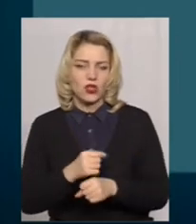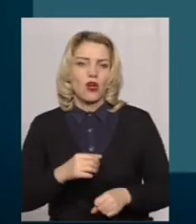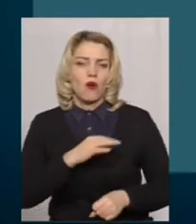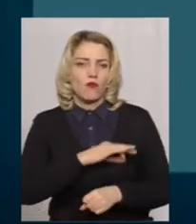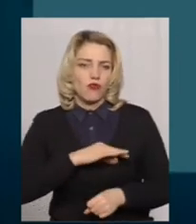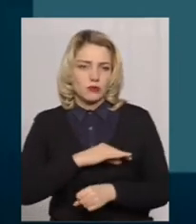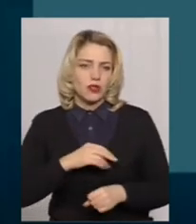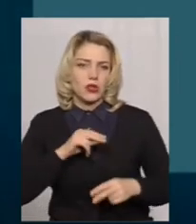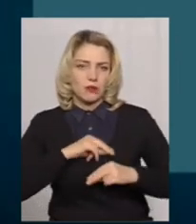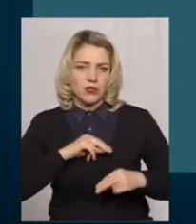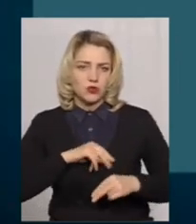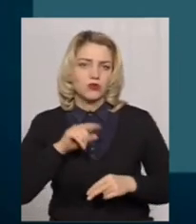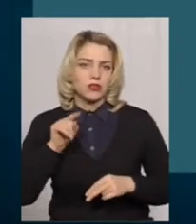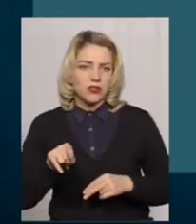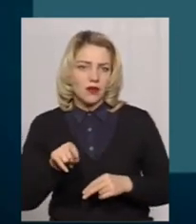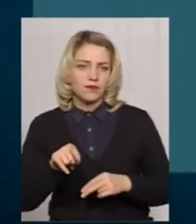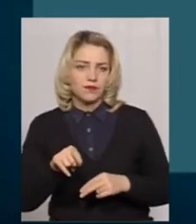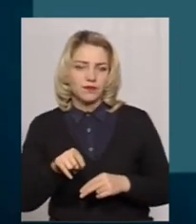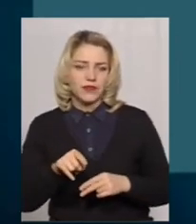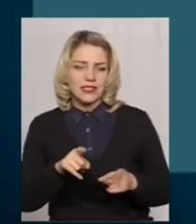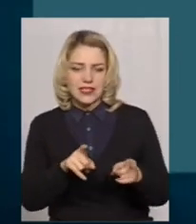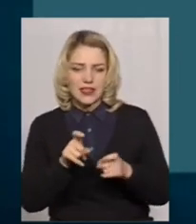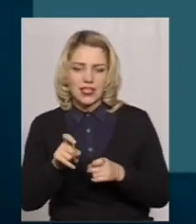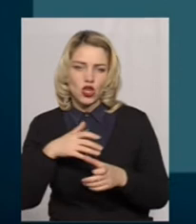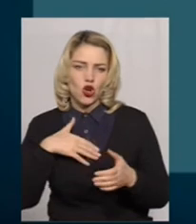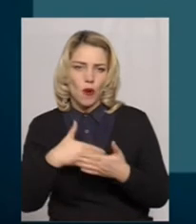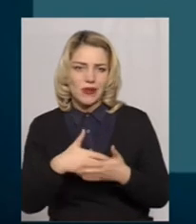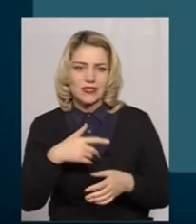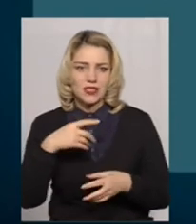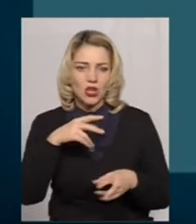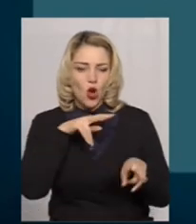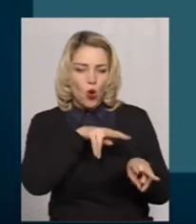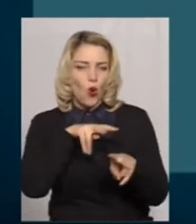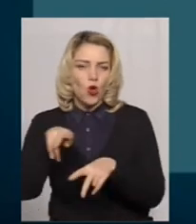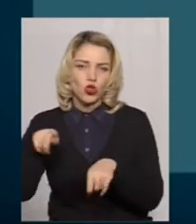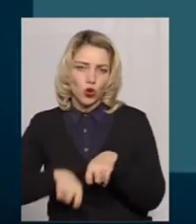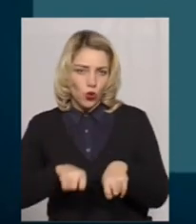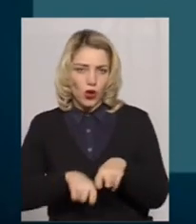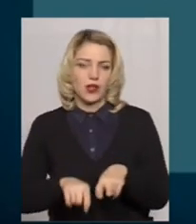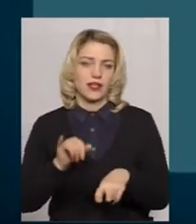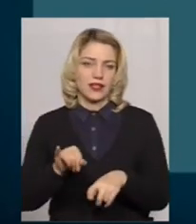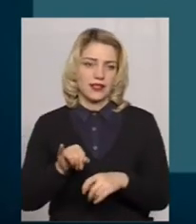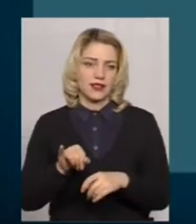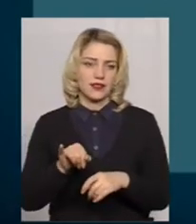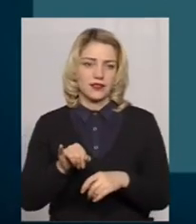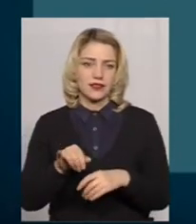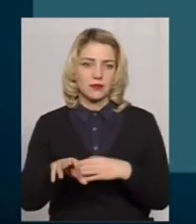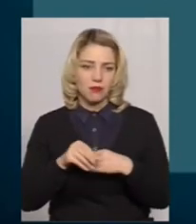активисти, там практично задійний громадський контроль з охорони праці і спільно з